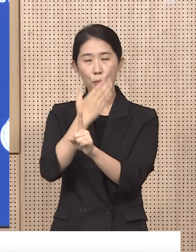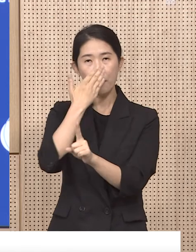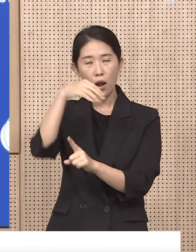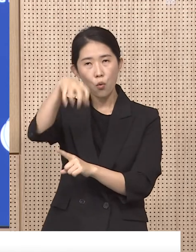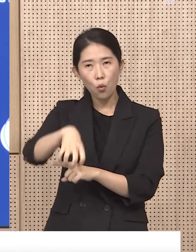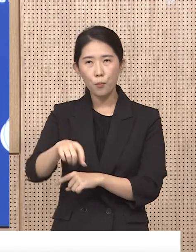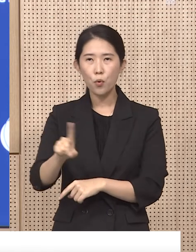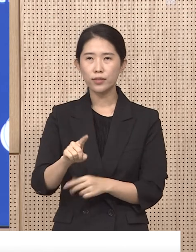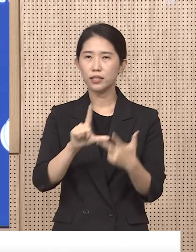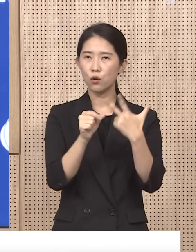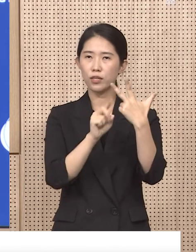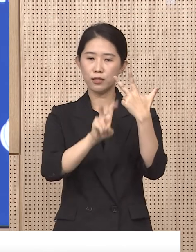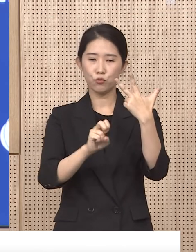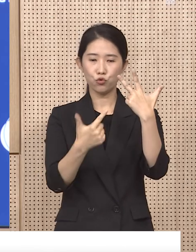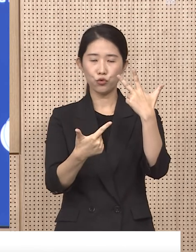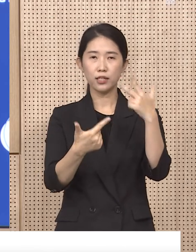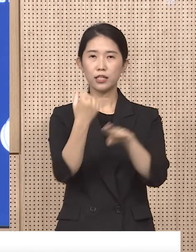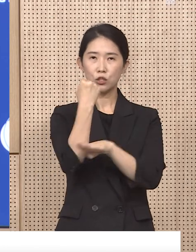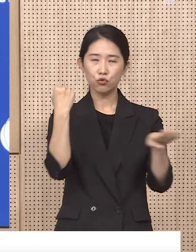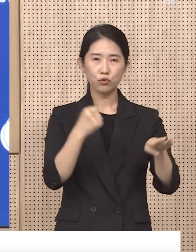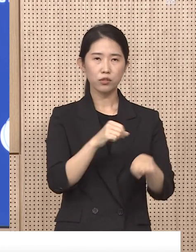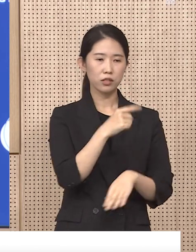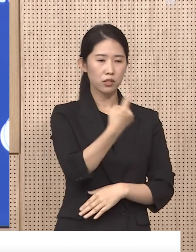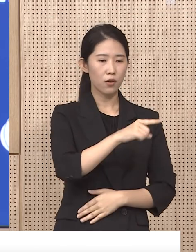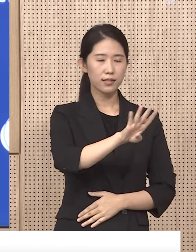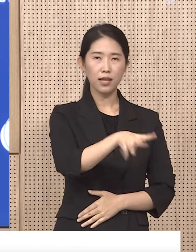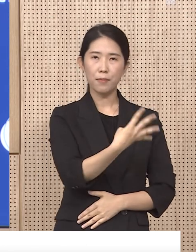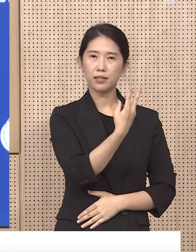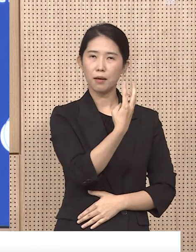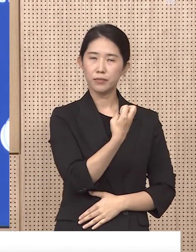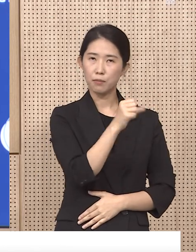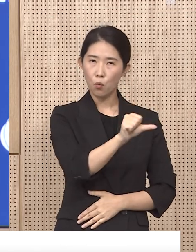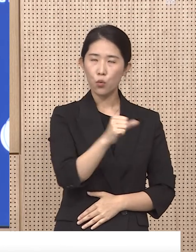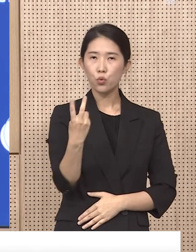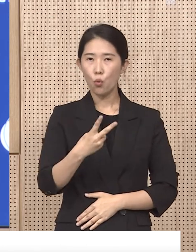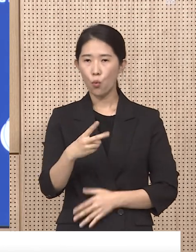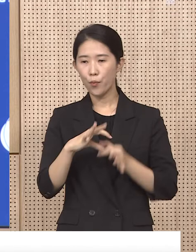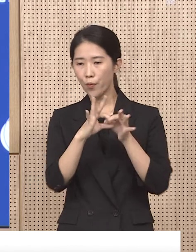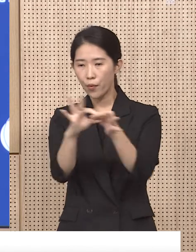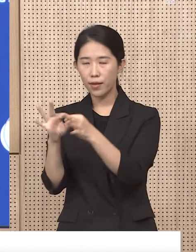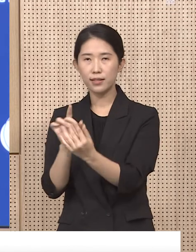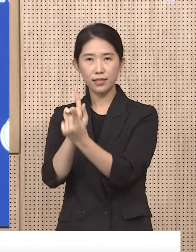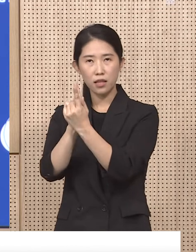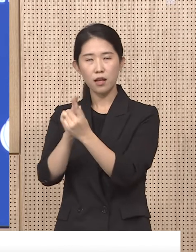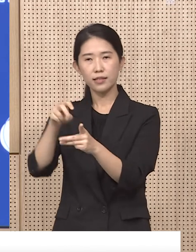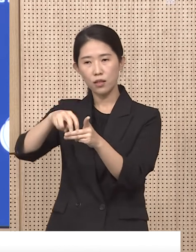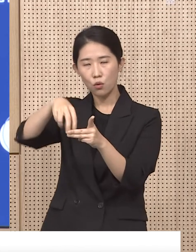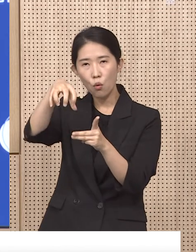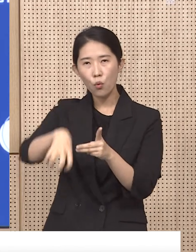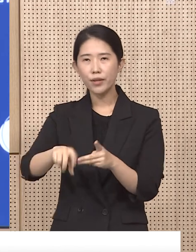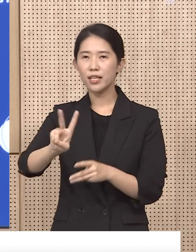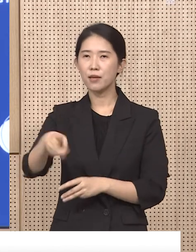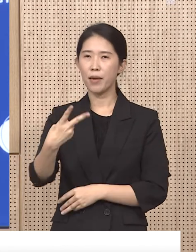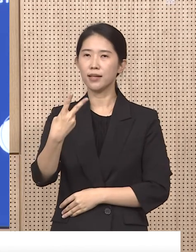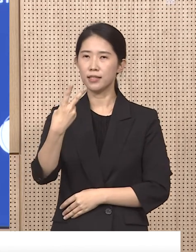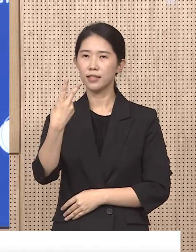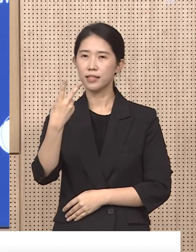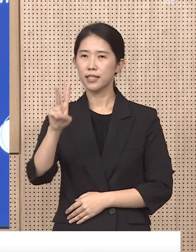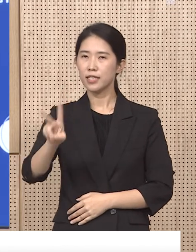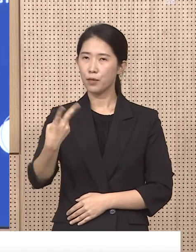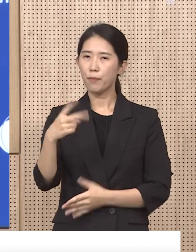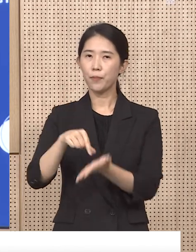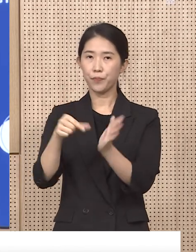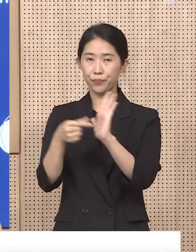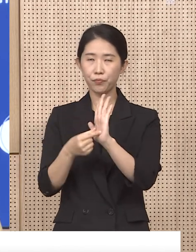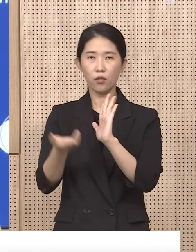기준 각각 1,435개소, 217개소이며 지속적인 확충을 통해서